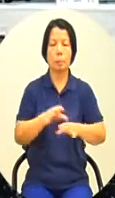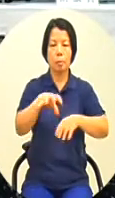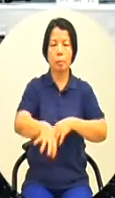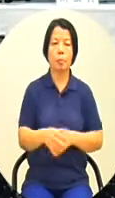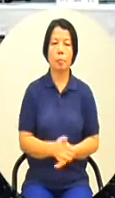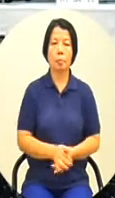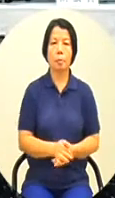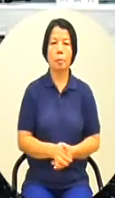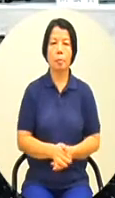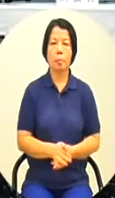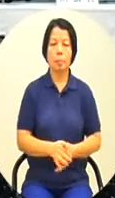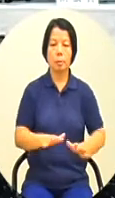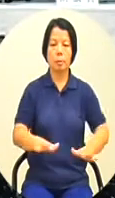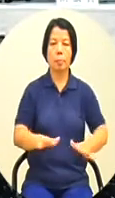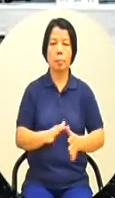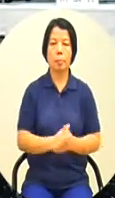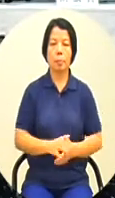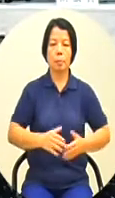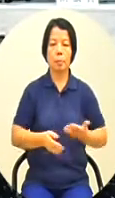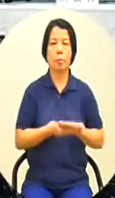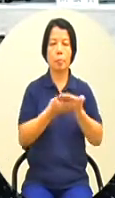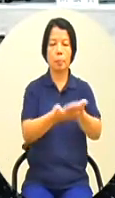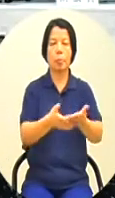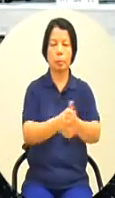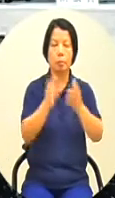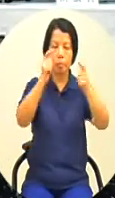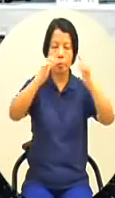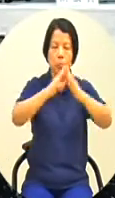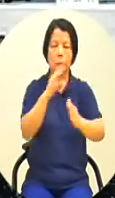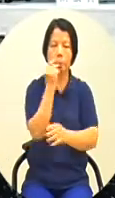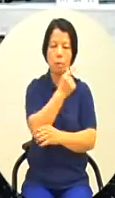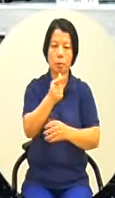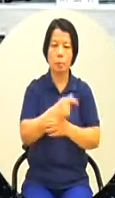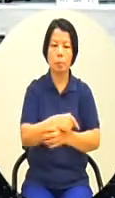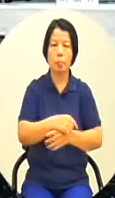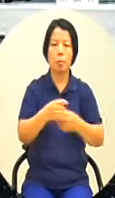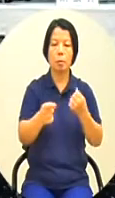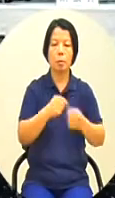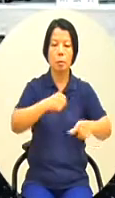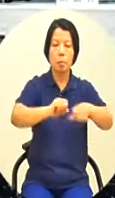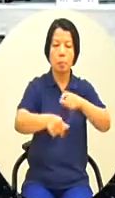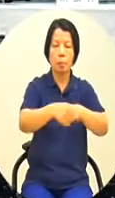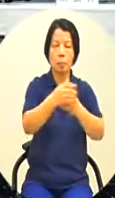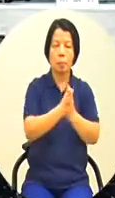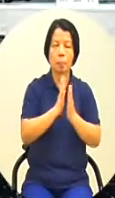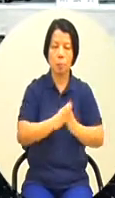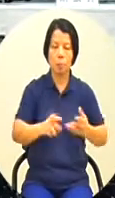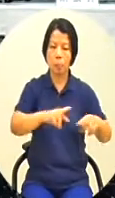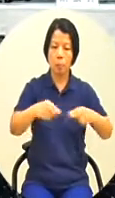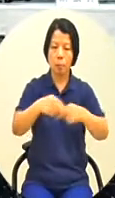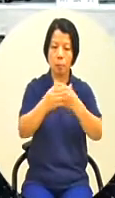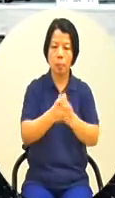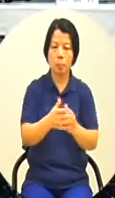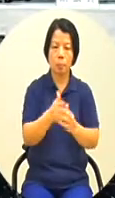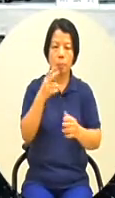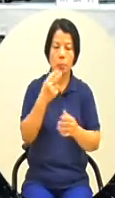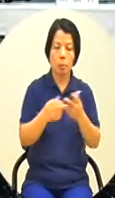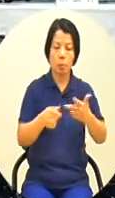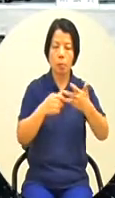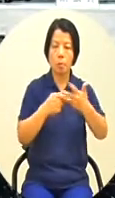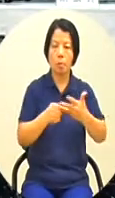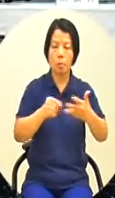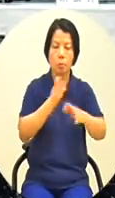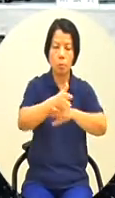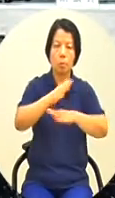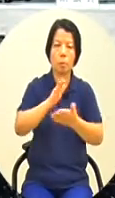各位議員金發局所提的就剛剛是特定行業管理知識條例的部分條文修正那在3會集通過以後我們在6月10號